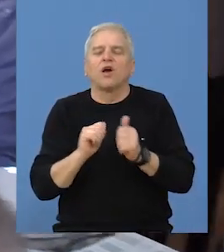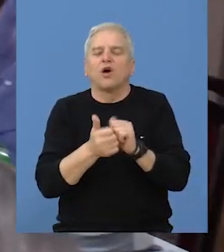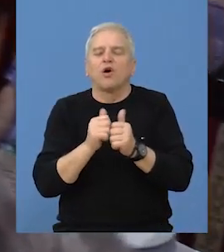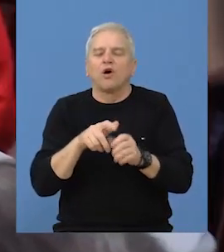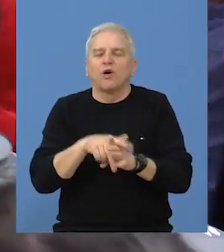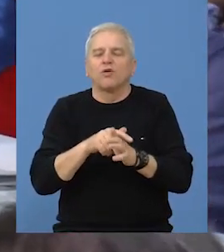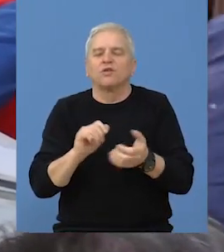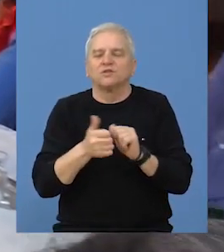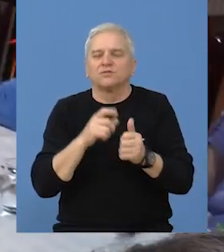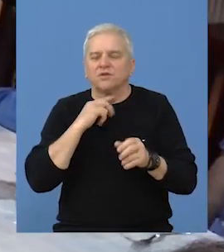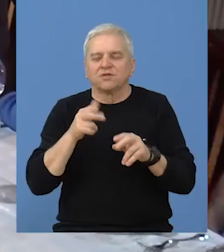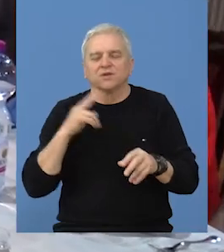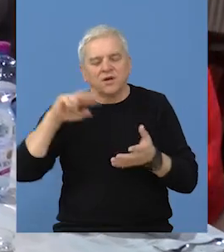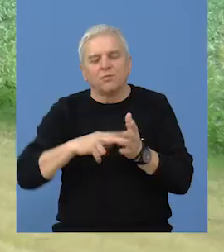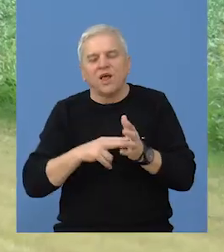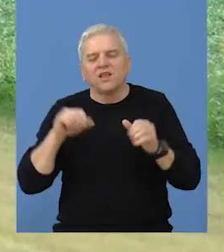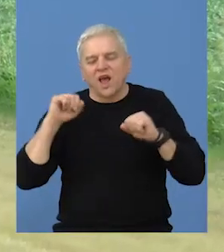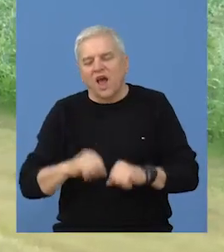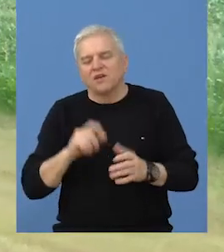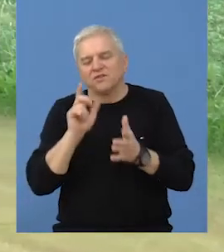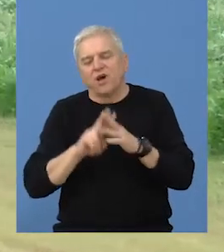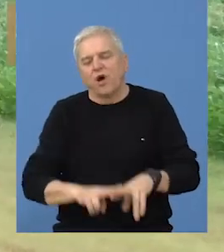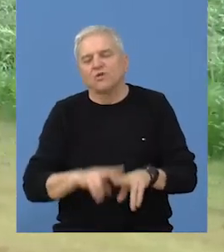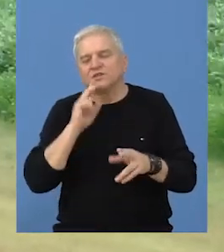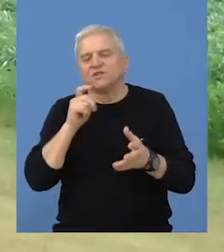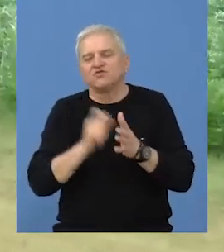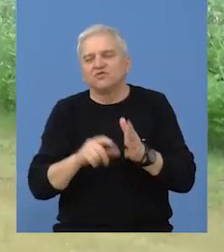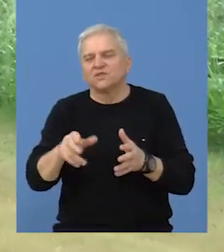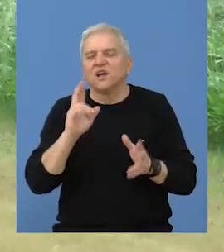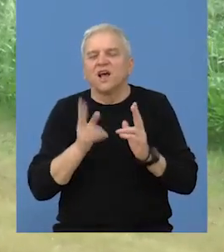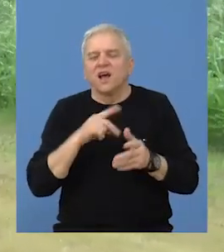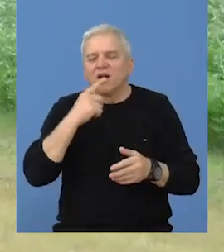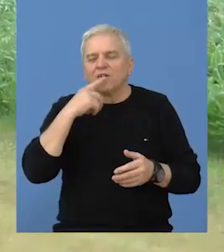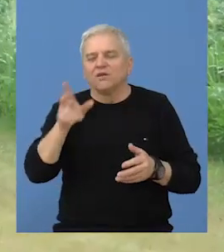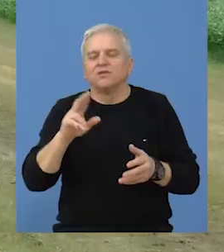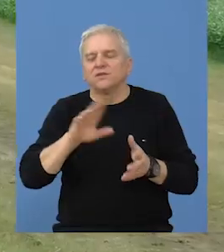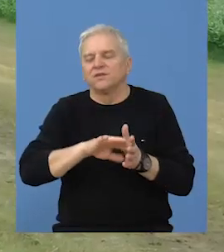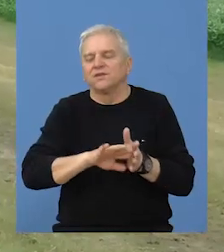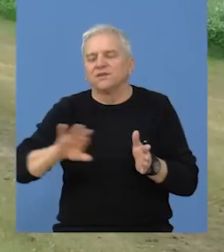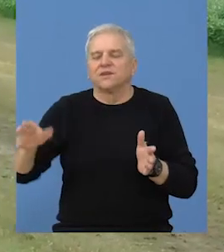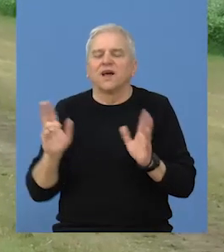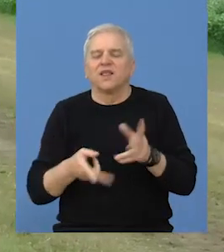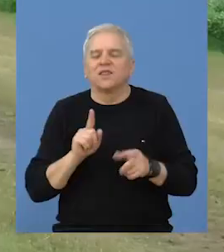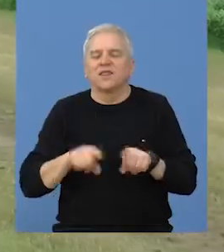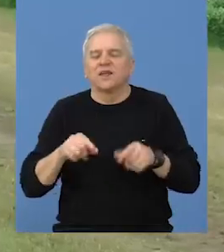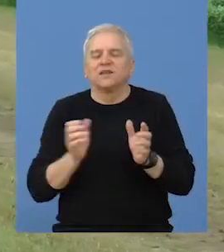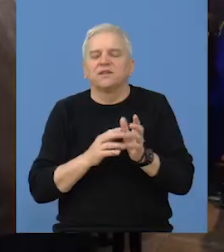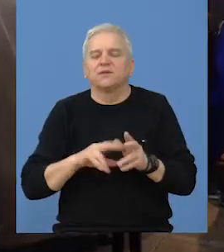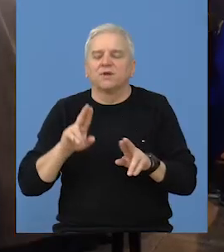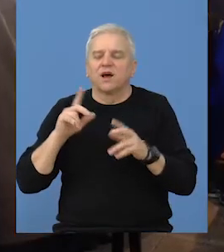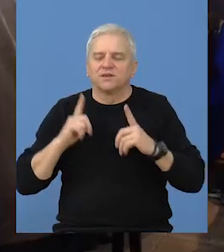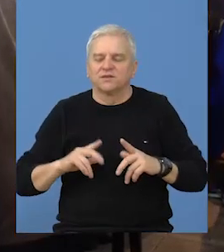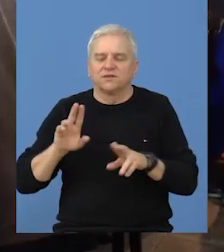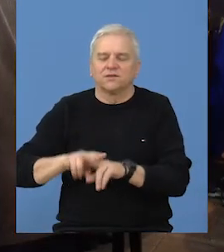i konjičkom sportu, planira da ostane aktivan član potisja, ali kako kaže, negde treba stati.